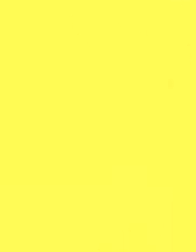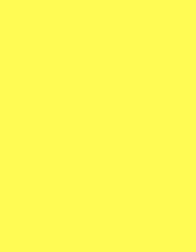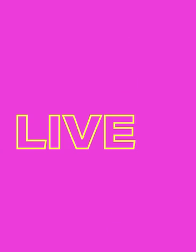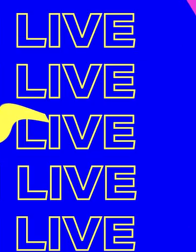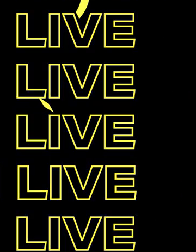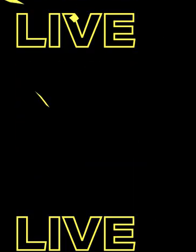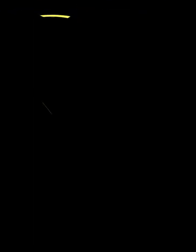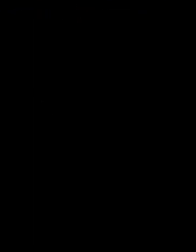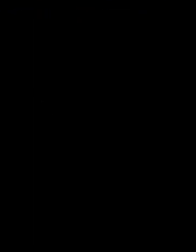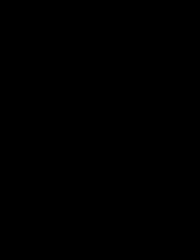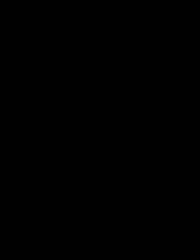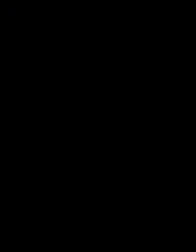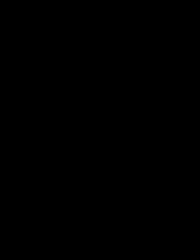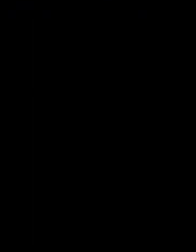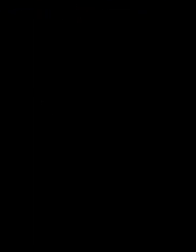Tack